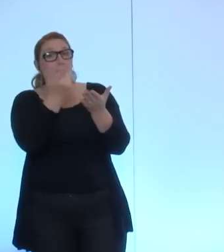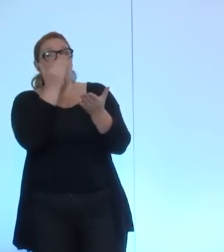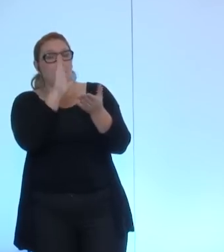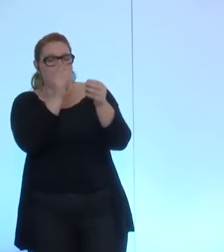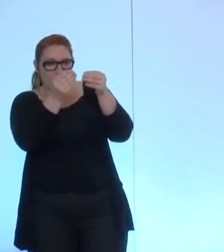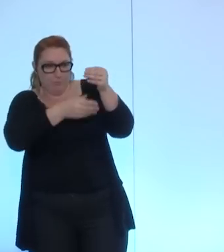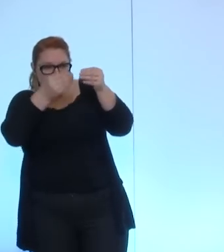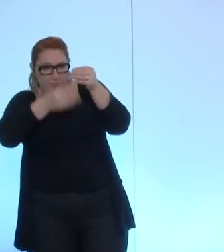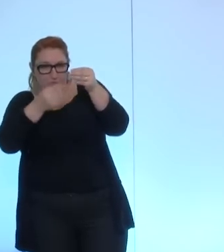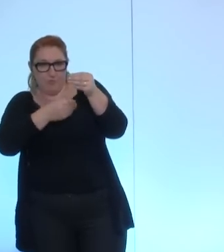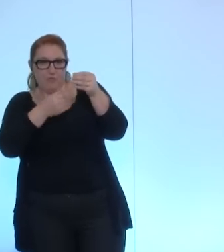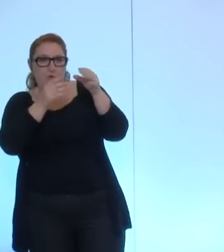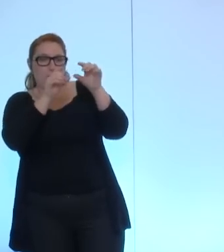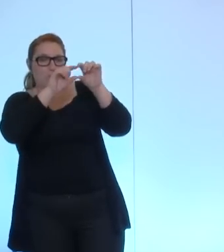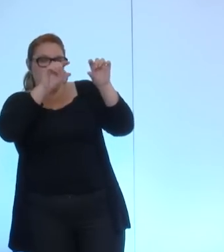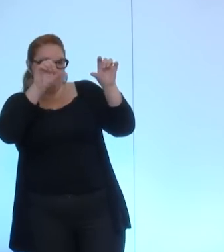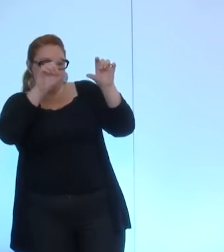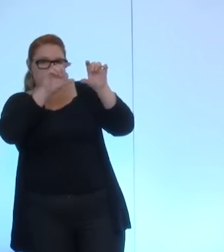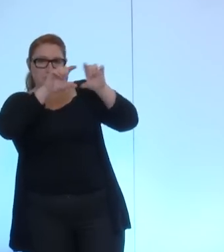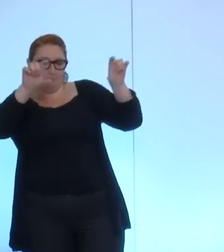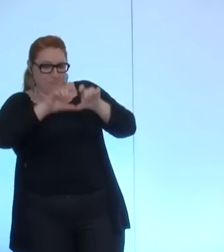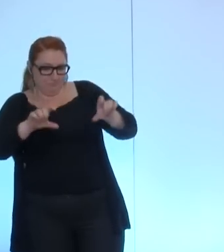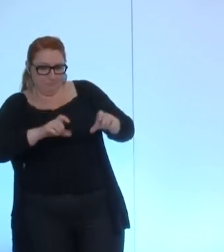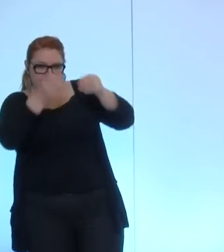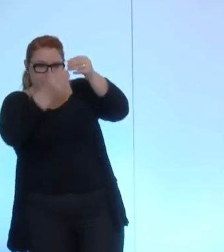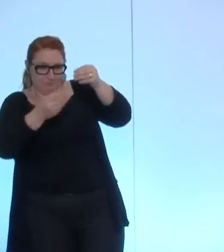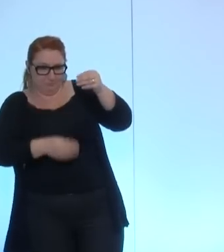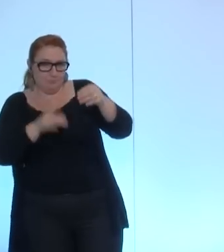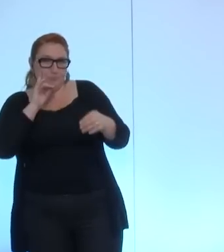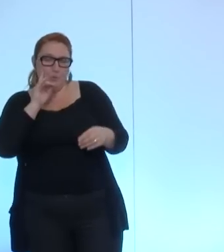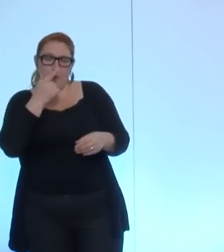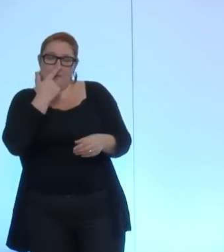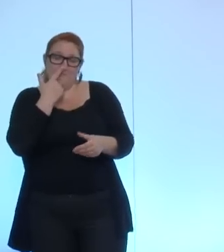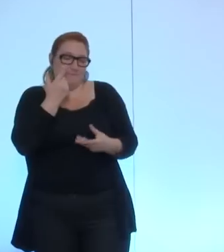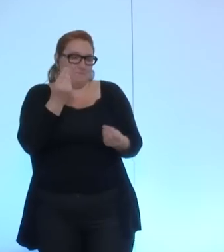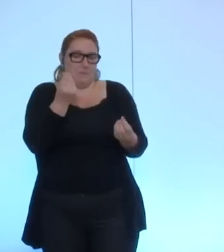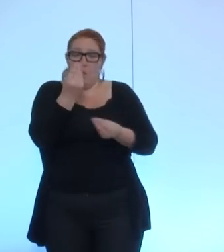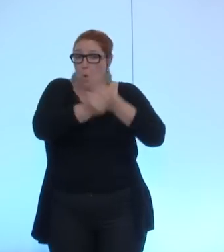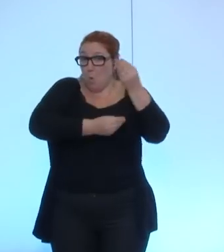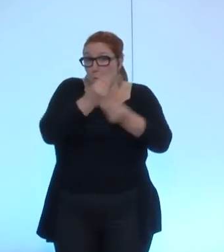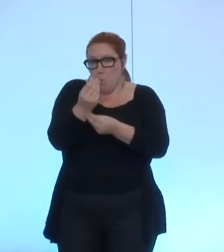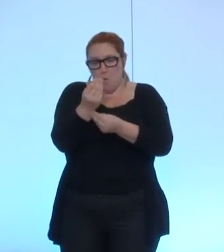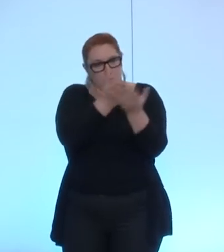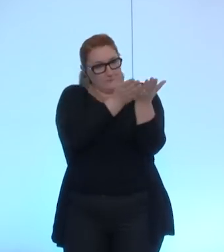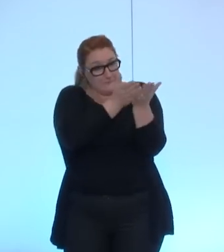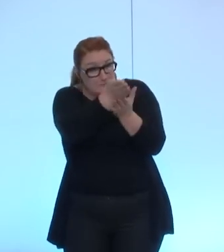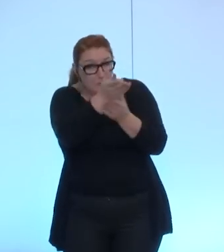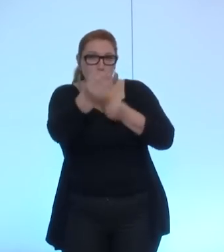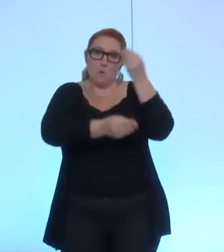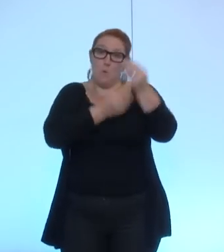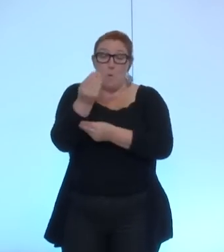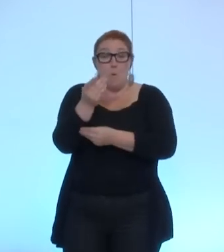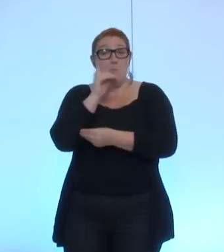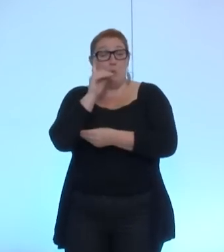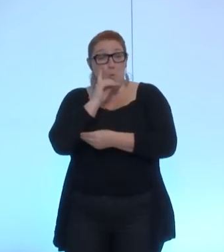un certain nombre de paragraphes il nous semble de fait soit dans ce qu'ils contiennent ou parce qu'il